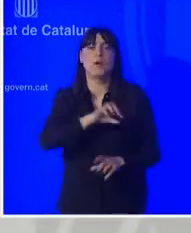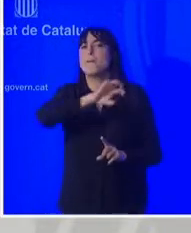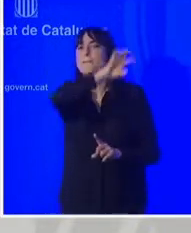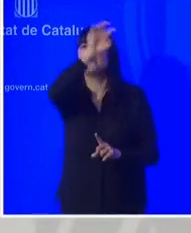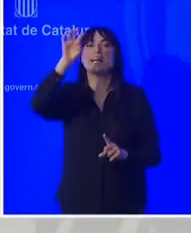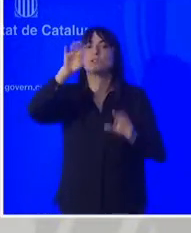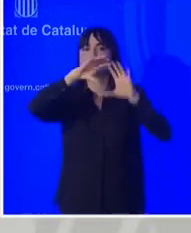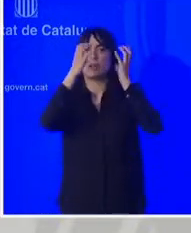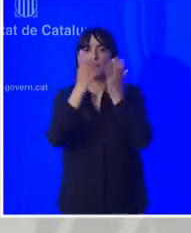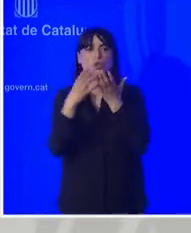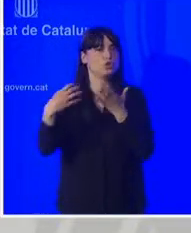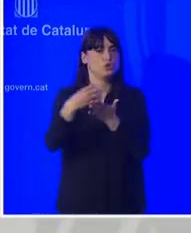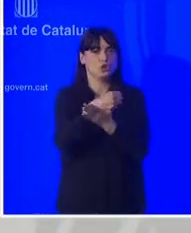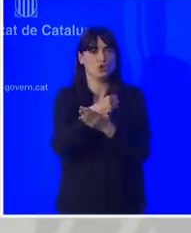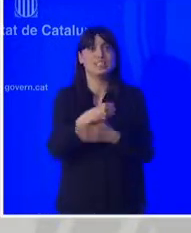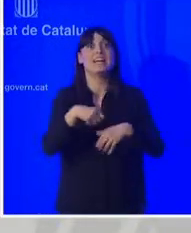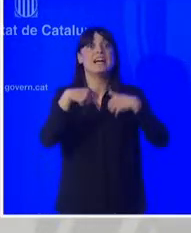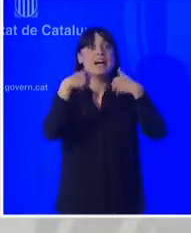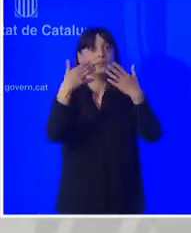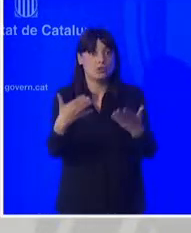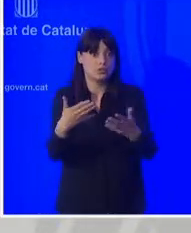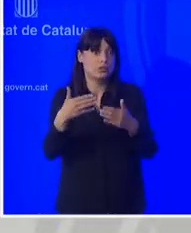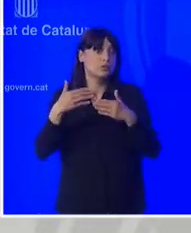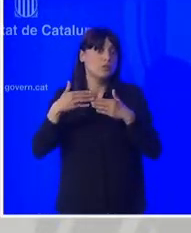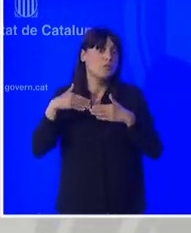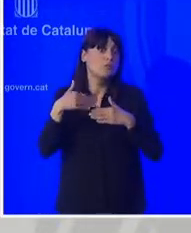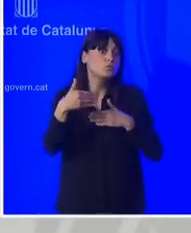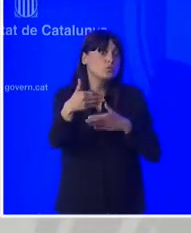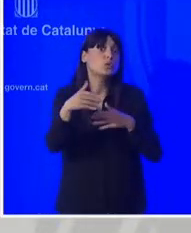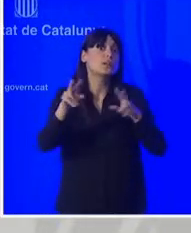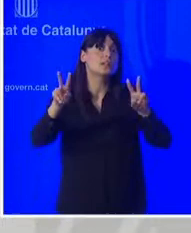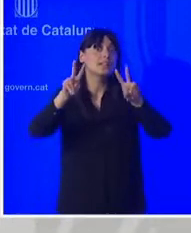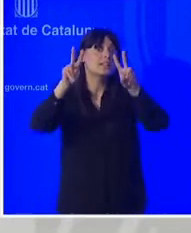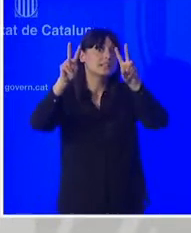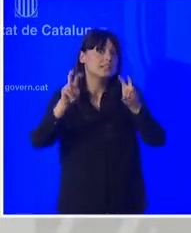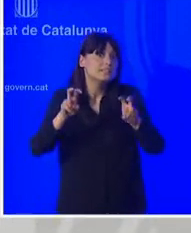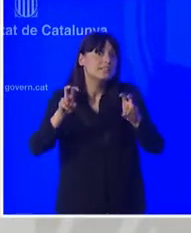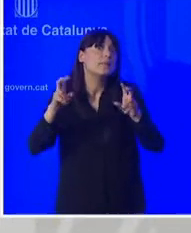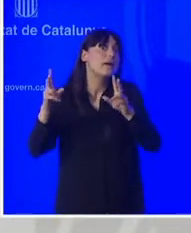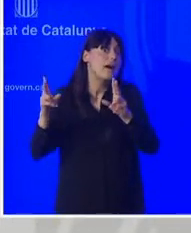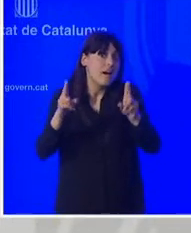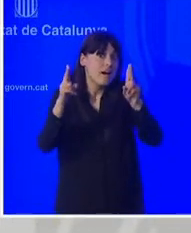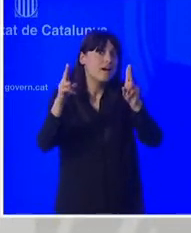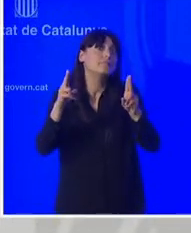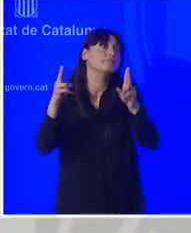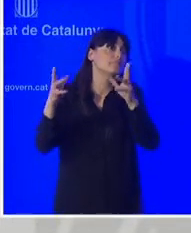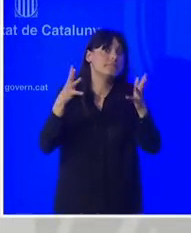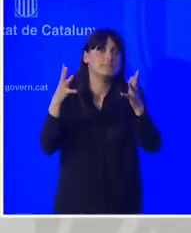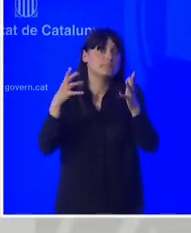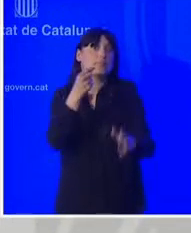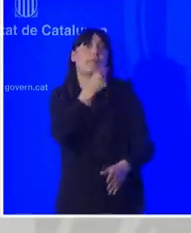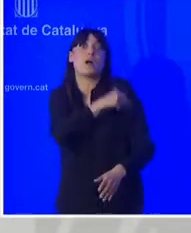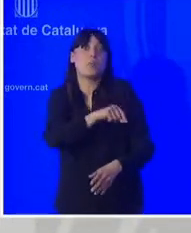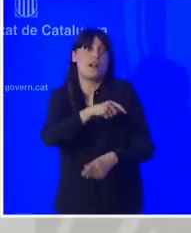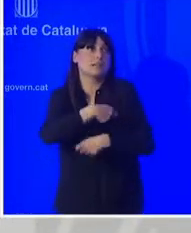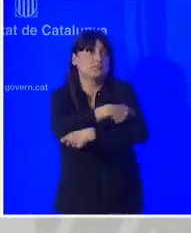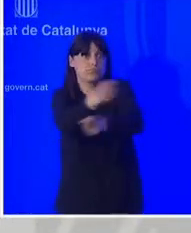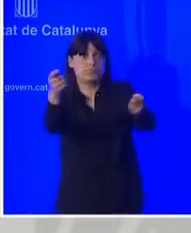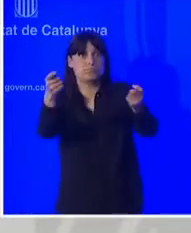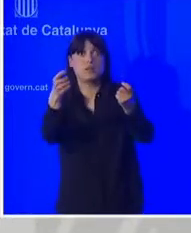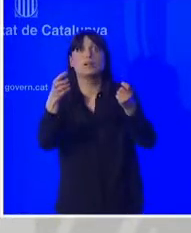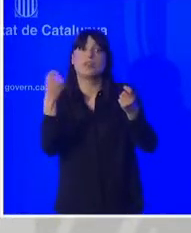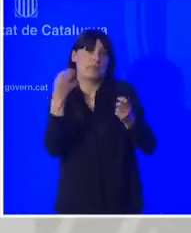països del món i per tant serà necessari en un moment donat poder abordar l'arribada massiva de vacunes perquè tots els països del món